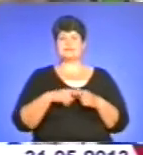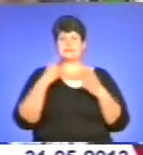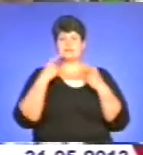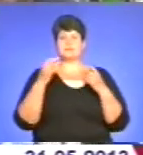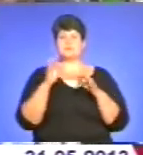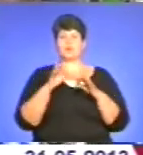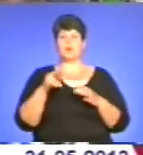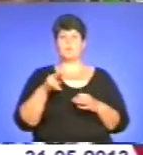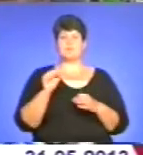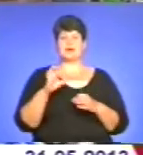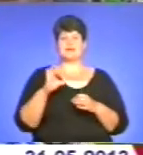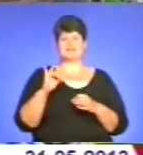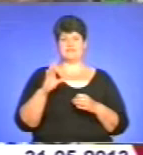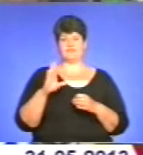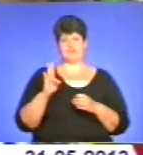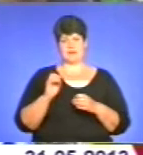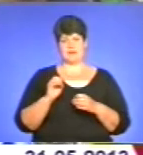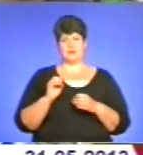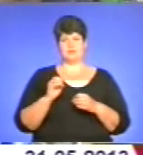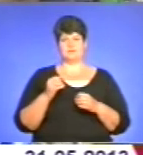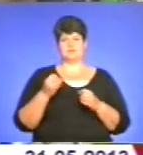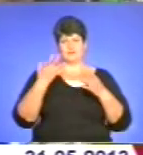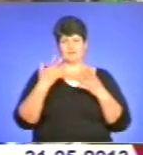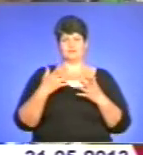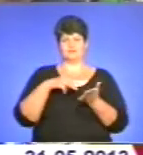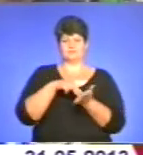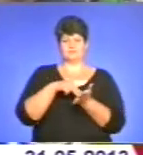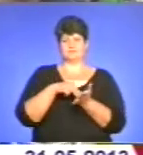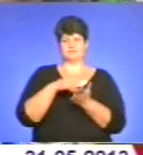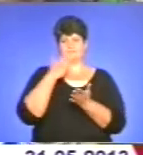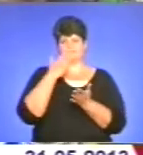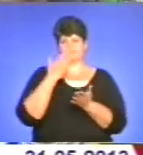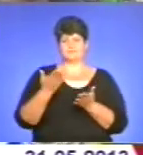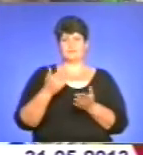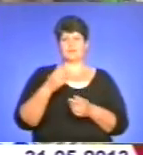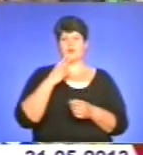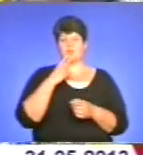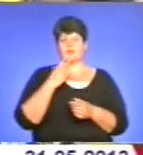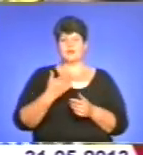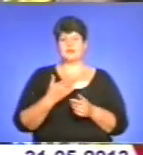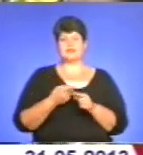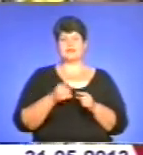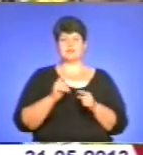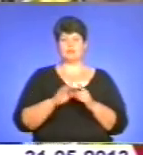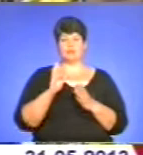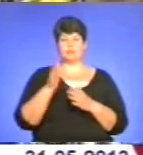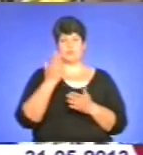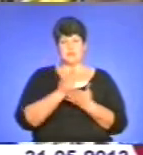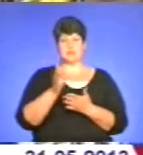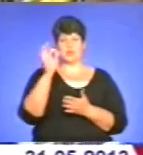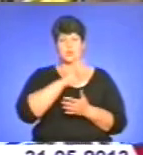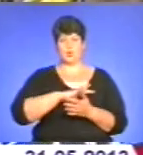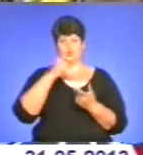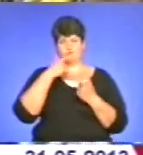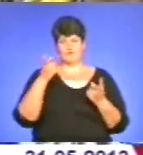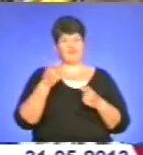коріння, дали нам календарика. Поки що, зараз ще почитаємо, що тут є, і будемо мати якусь корисну інформацію.